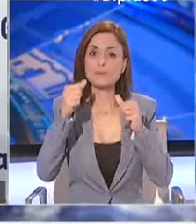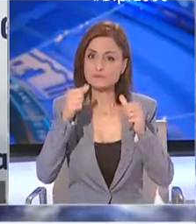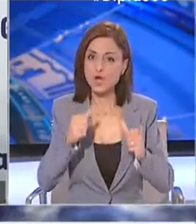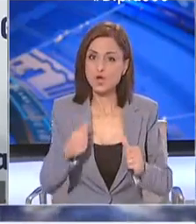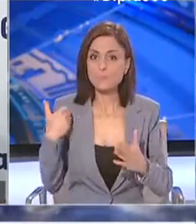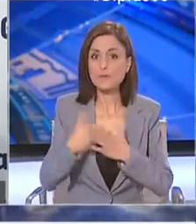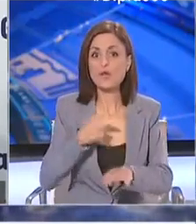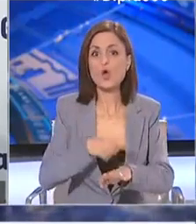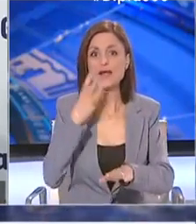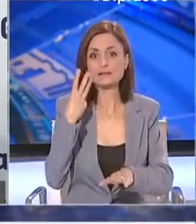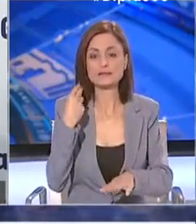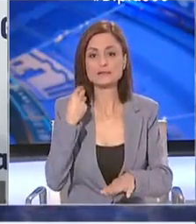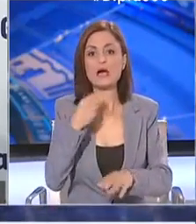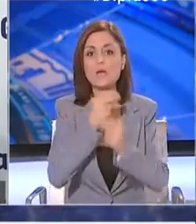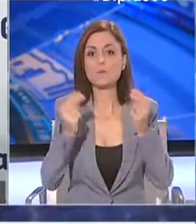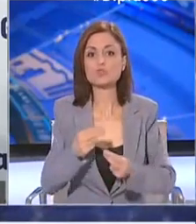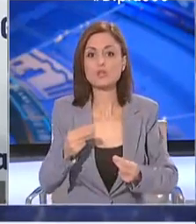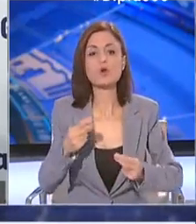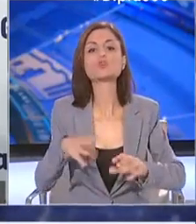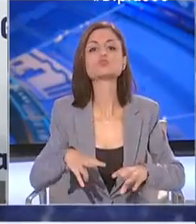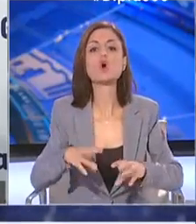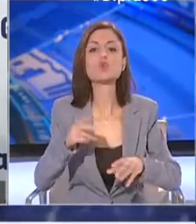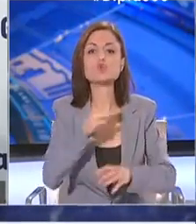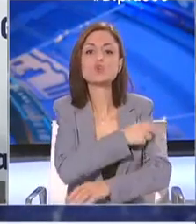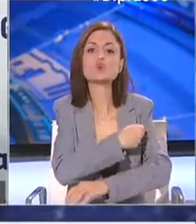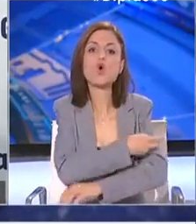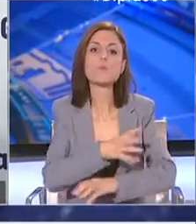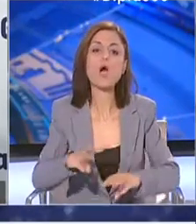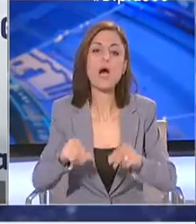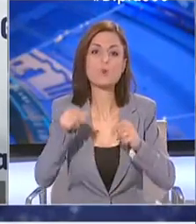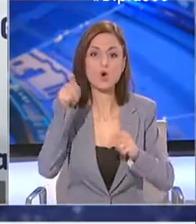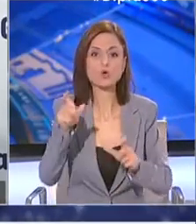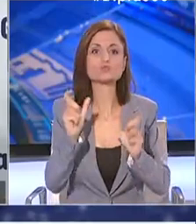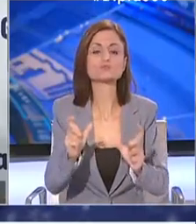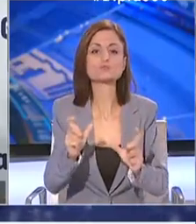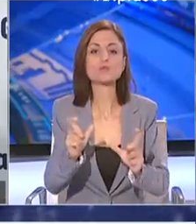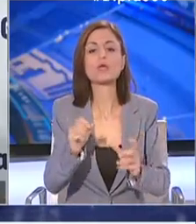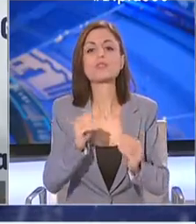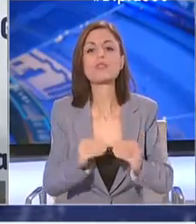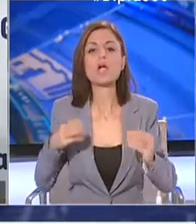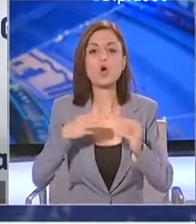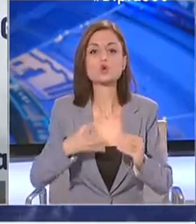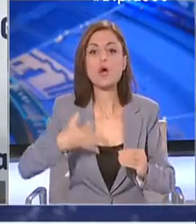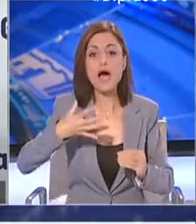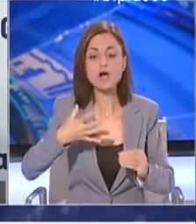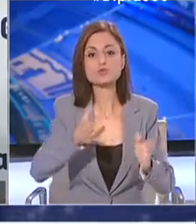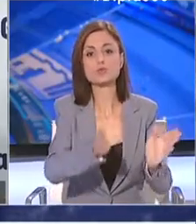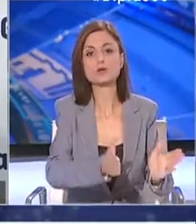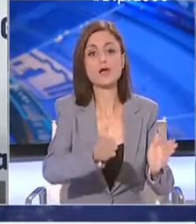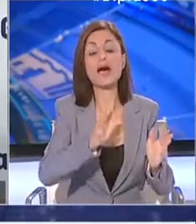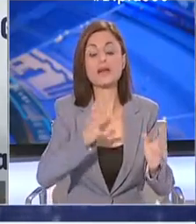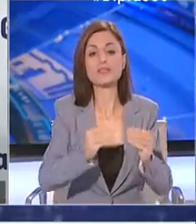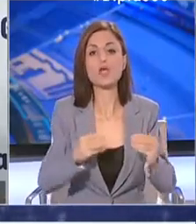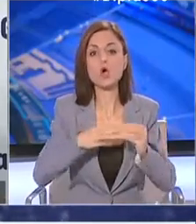απόγευμα, στο Γενικό Νοσοκομείο Αμοχώστου, το Νοσοκομείο Αναφοράς, νοσηλεύονται 18 άτομα σε θάλαμο και δύο